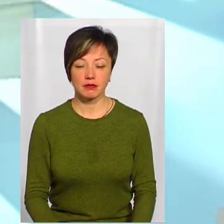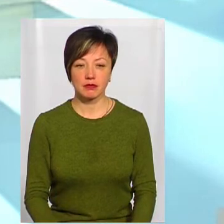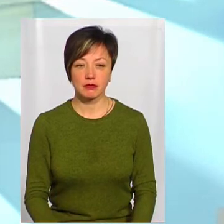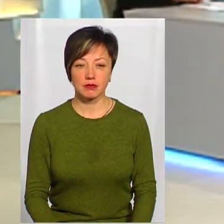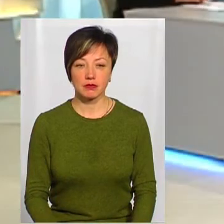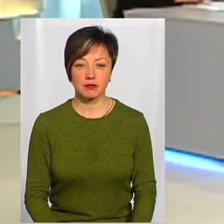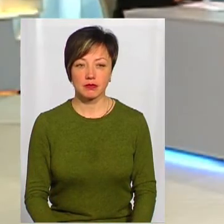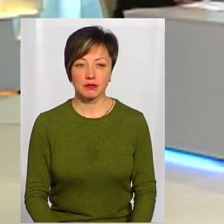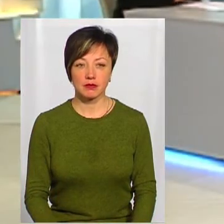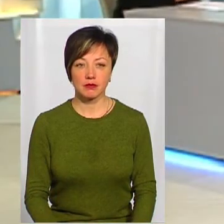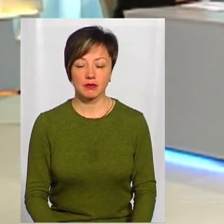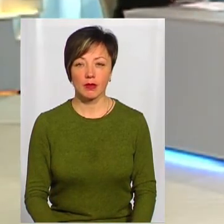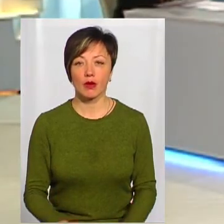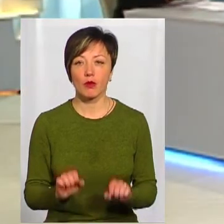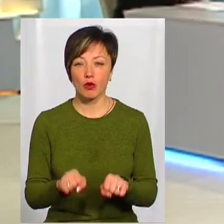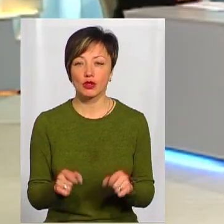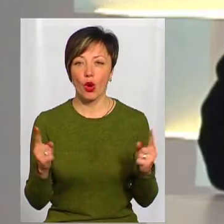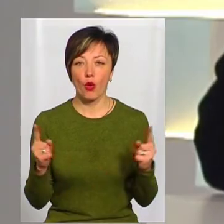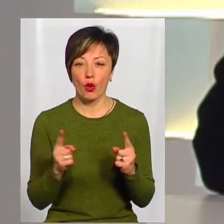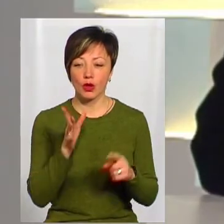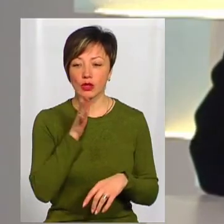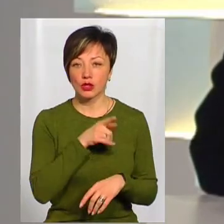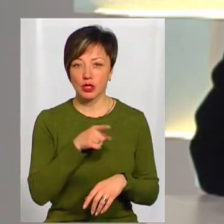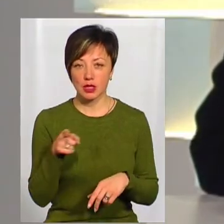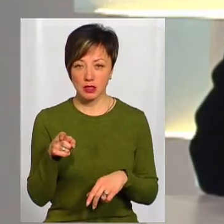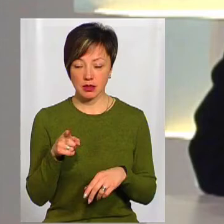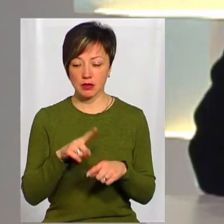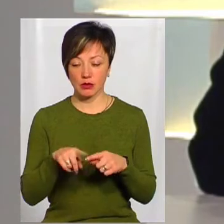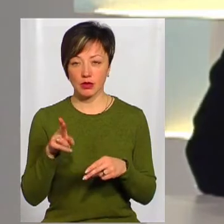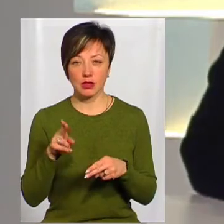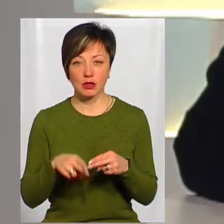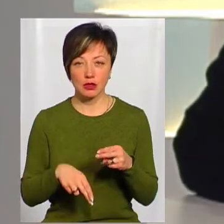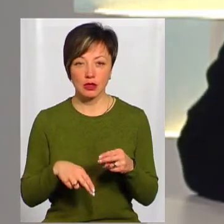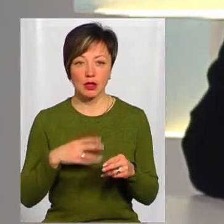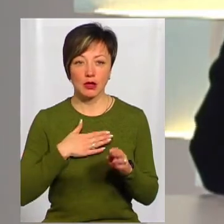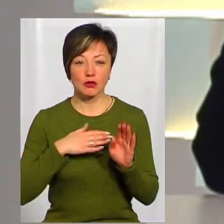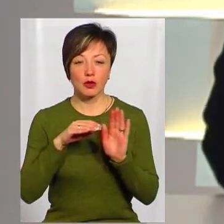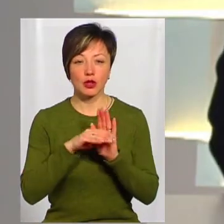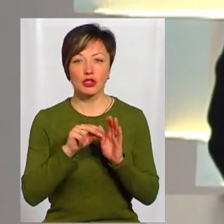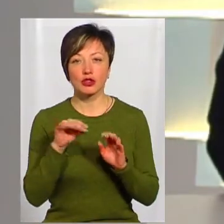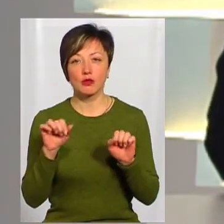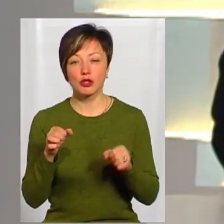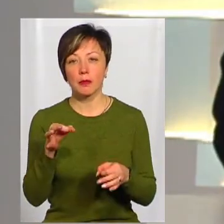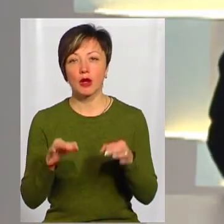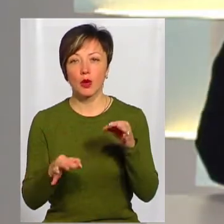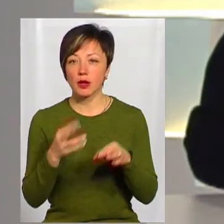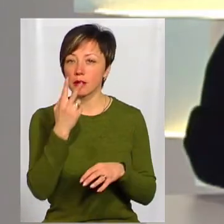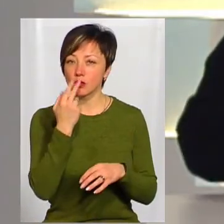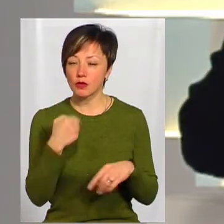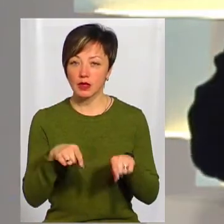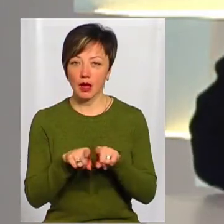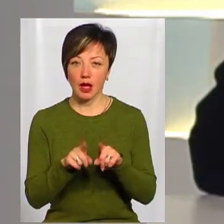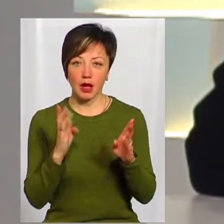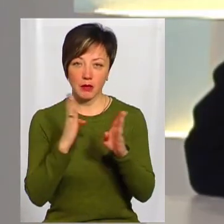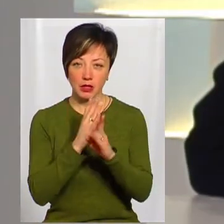А може якось так коротко вже, час майже закінчився нашою програмою. Чи може природа пристосуватися